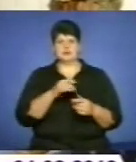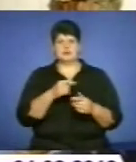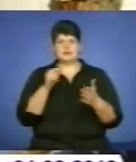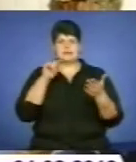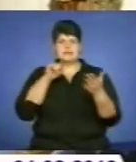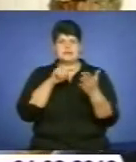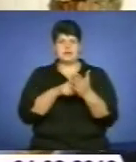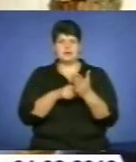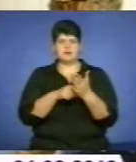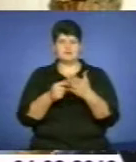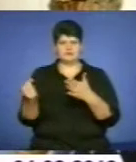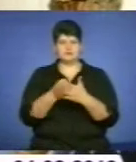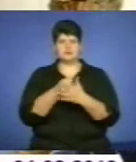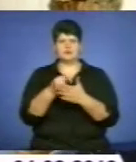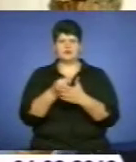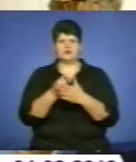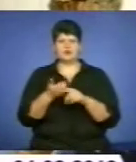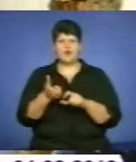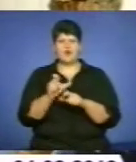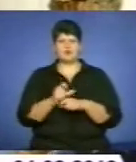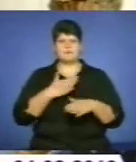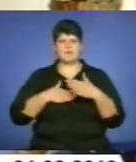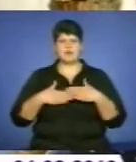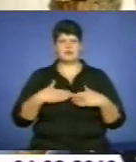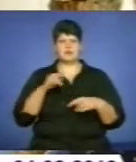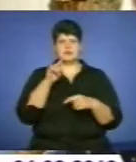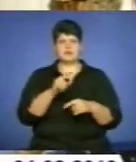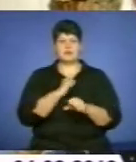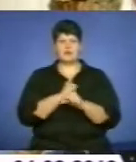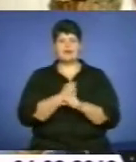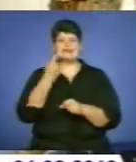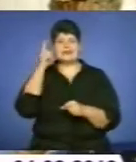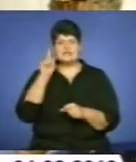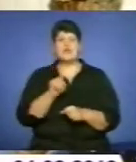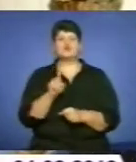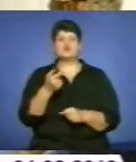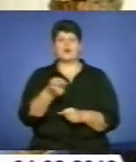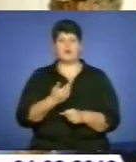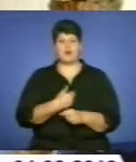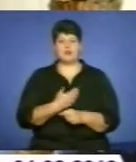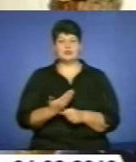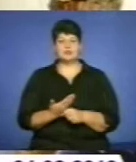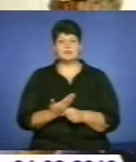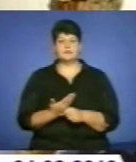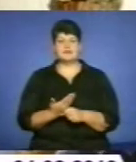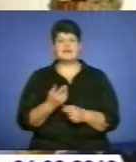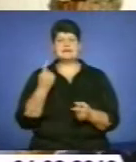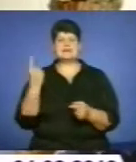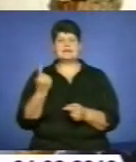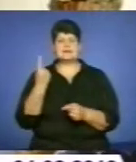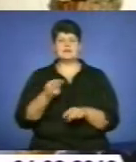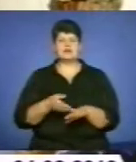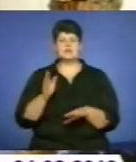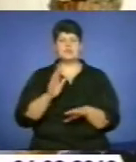що тут як спортсмен. Мені з нею дуже приємно работать, тому що вона знає, що вона хоче. Единствено, що